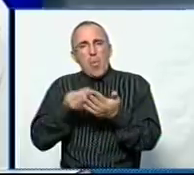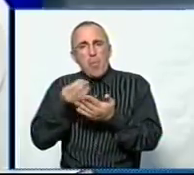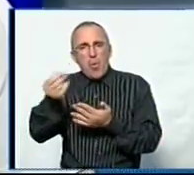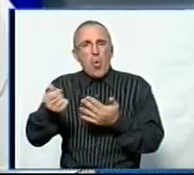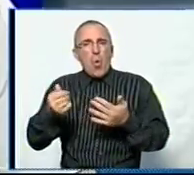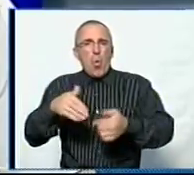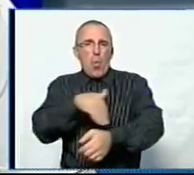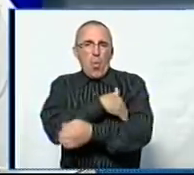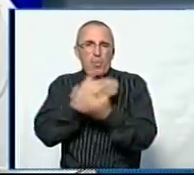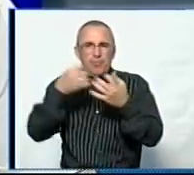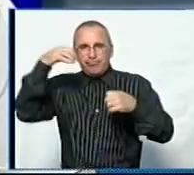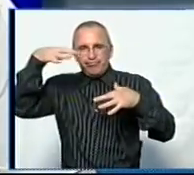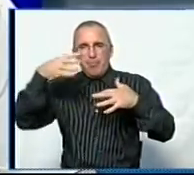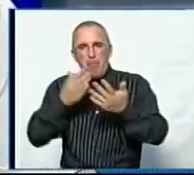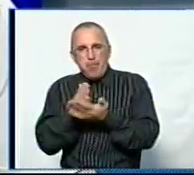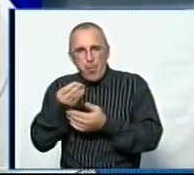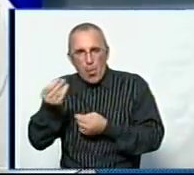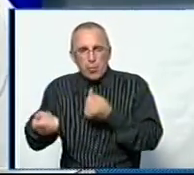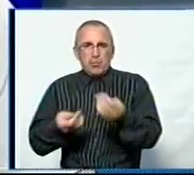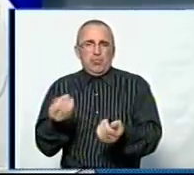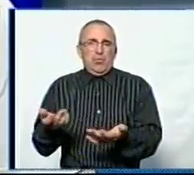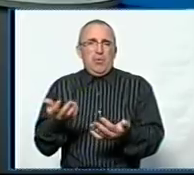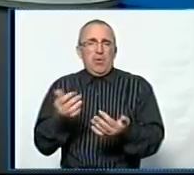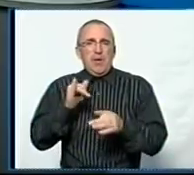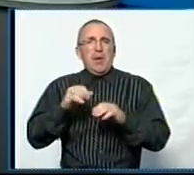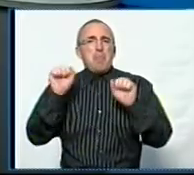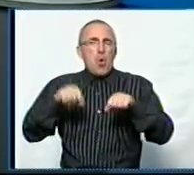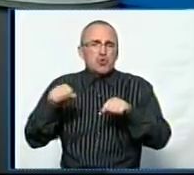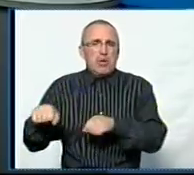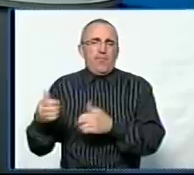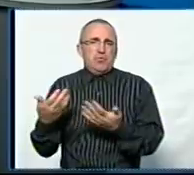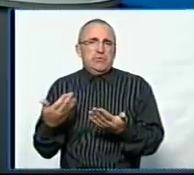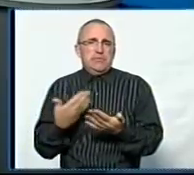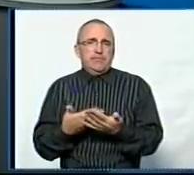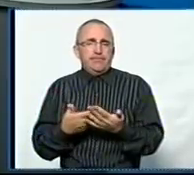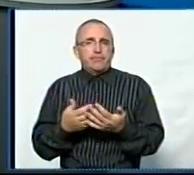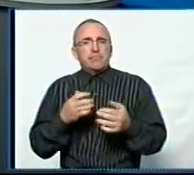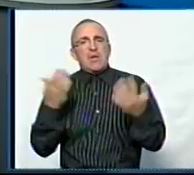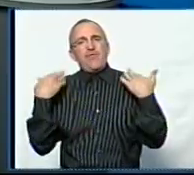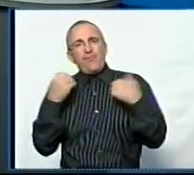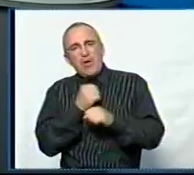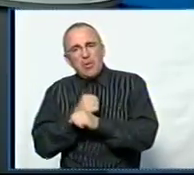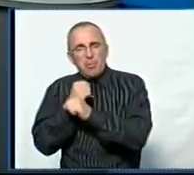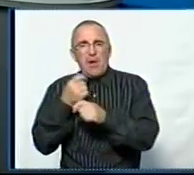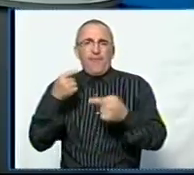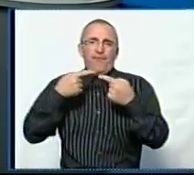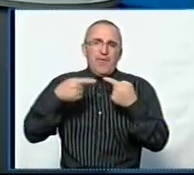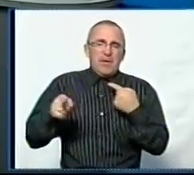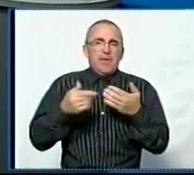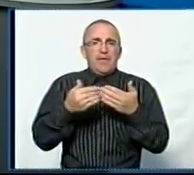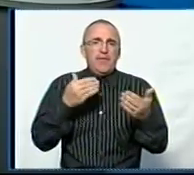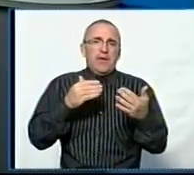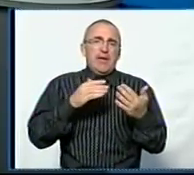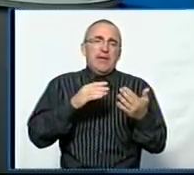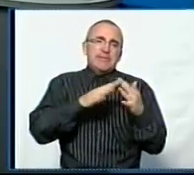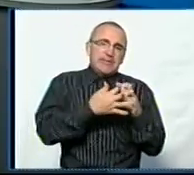послуг. Це, мабуть, і загальні фактори можливості відпочинку, які відрізняються в сільській